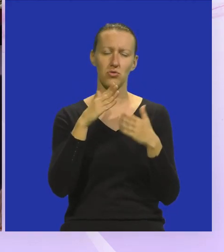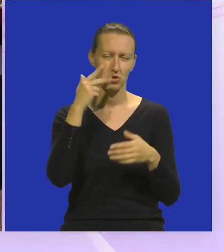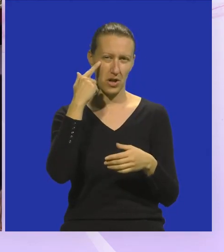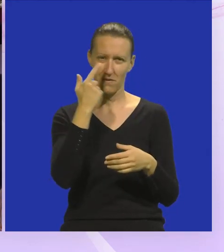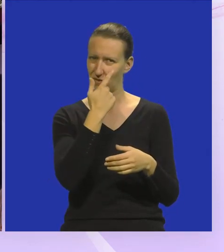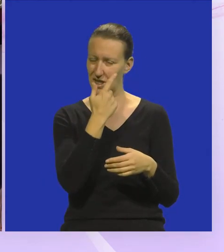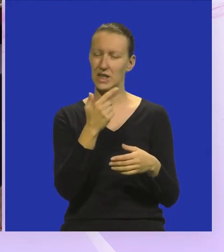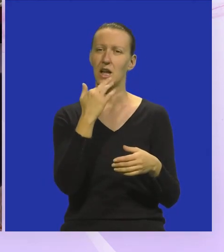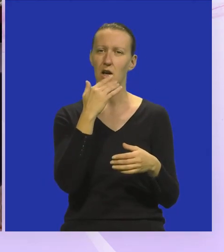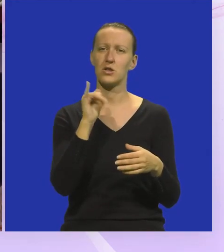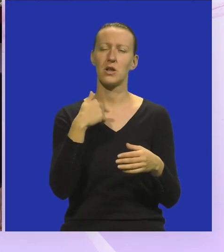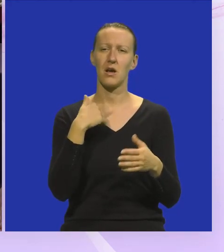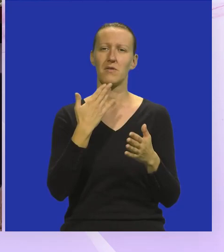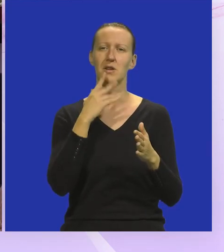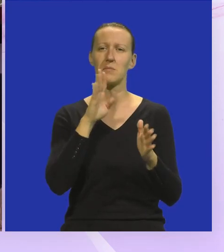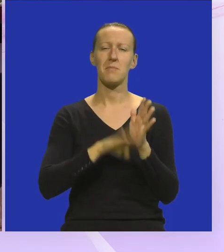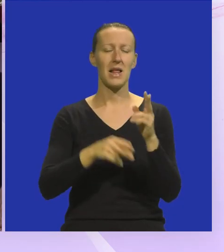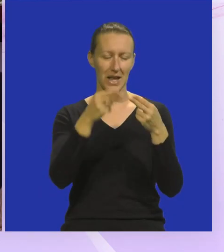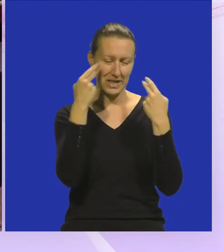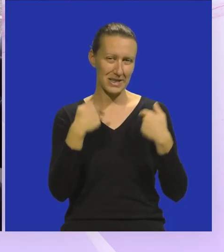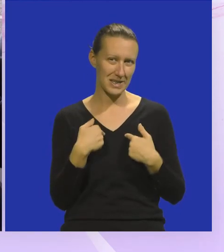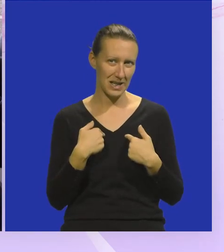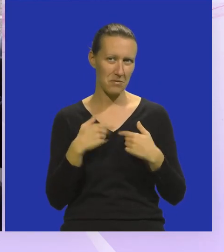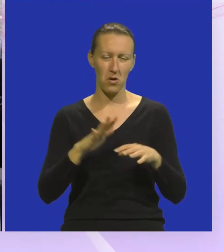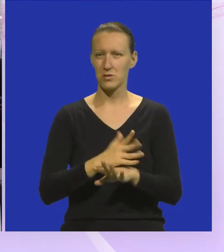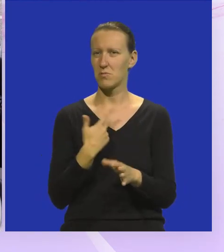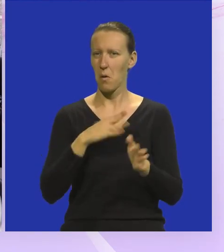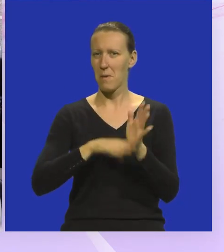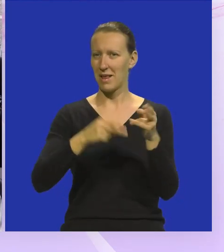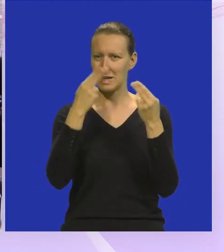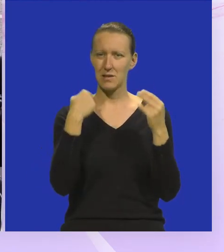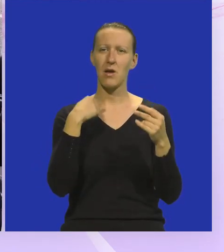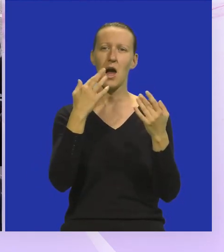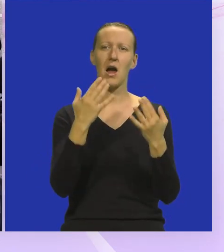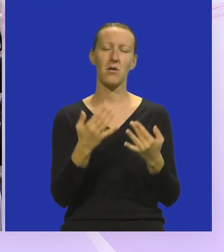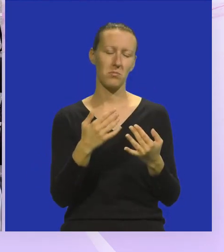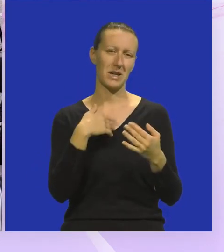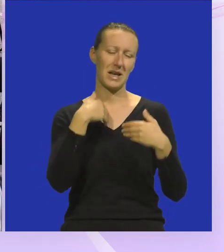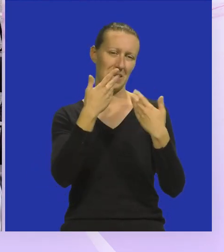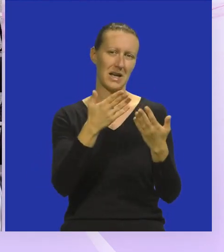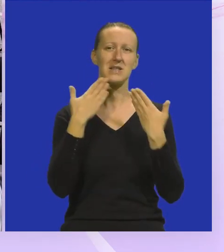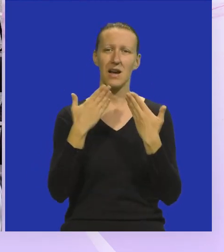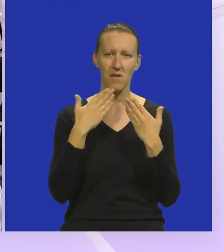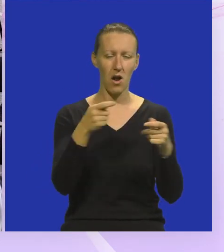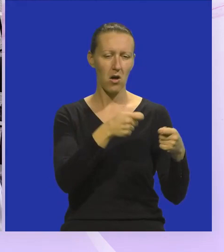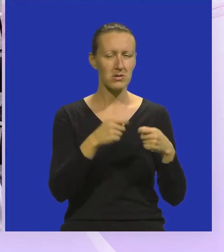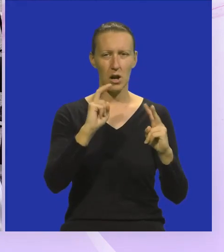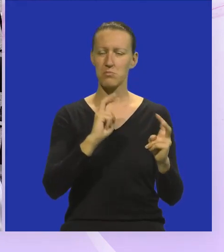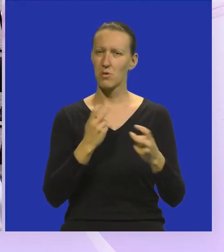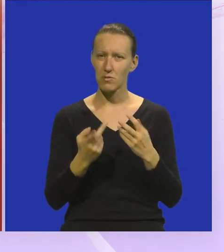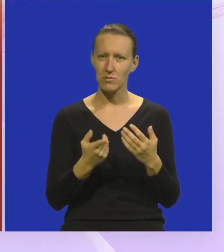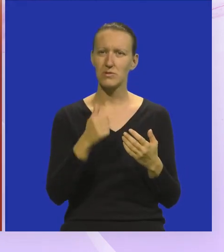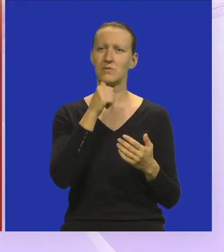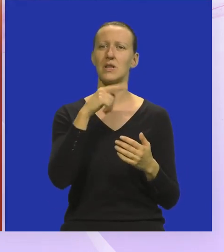vidom, kažu da me čine manje slijepi. Ja koristim priliku da doista organizatoru, zahvalim se na pozivu,